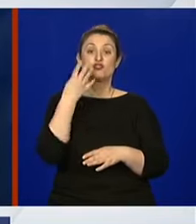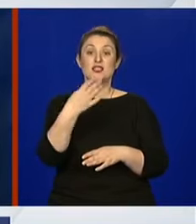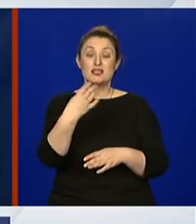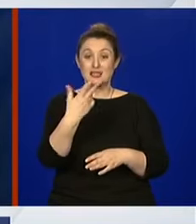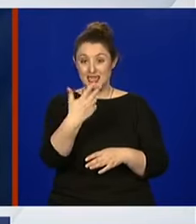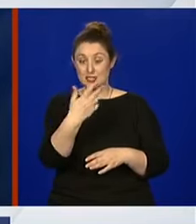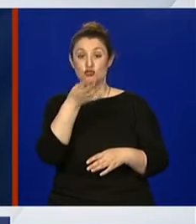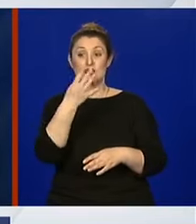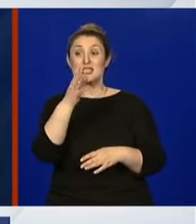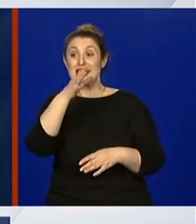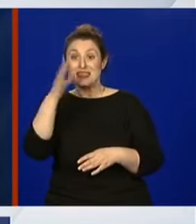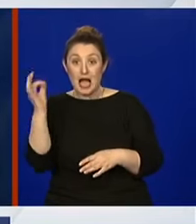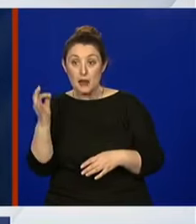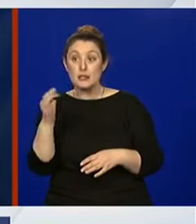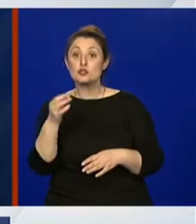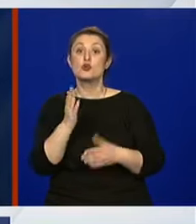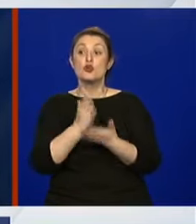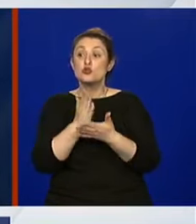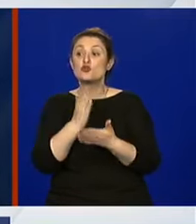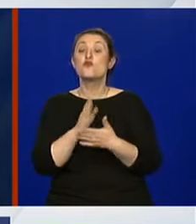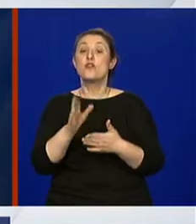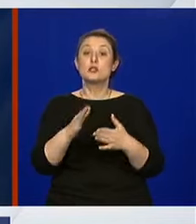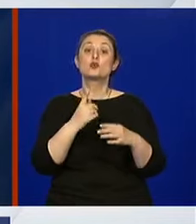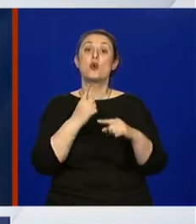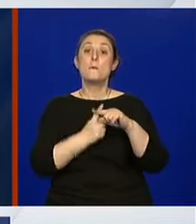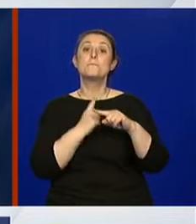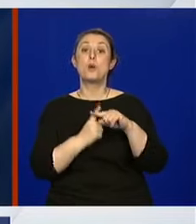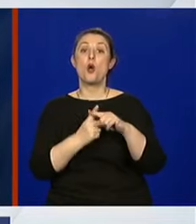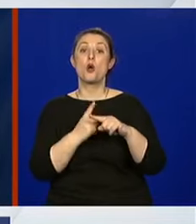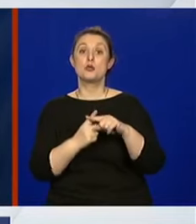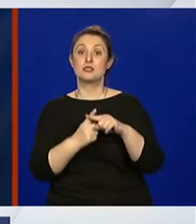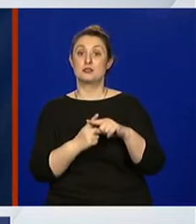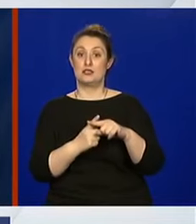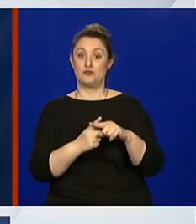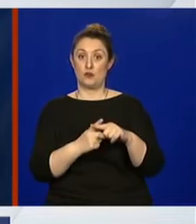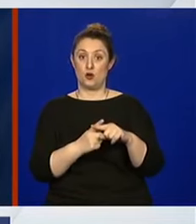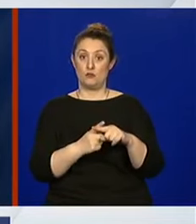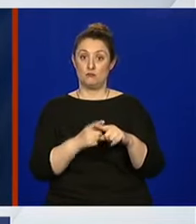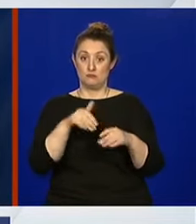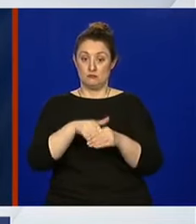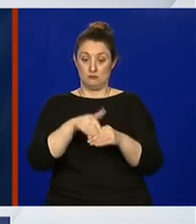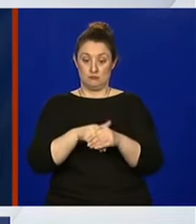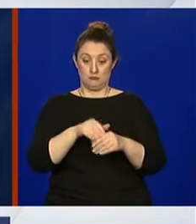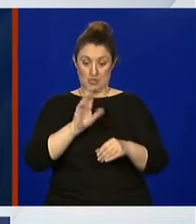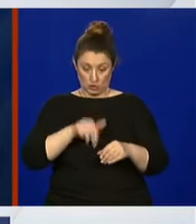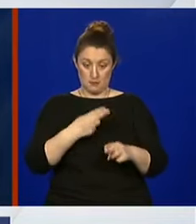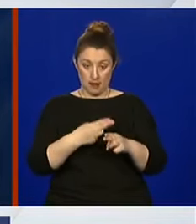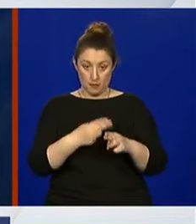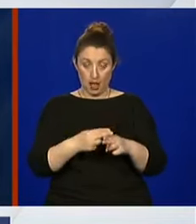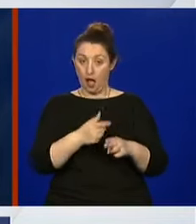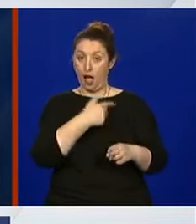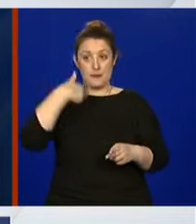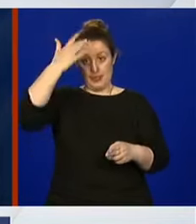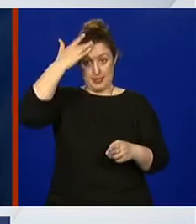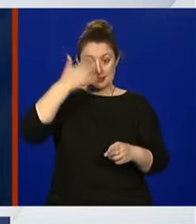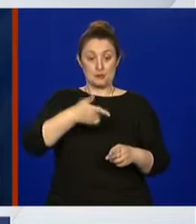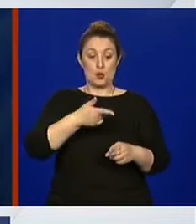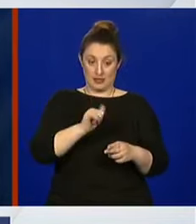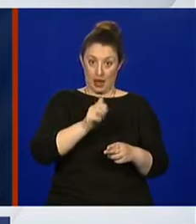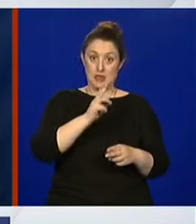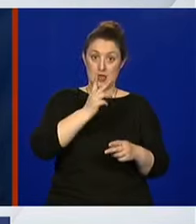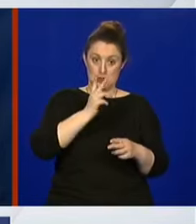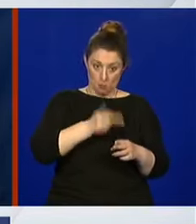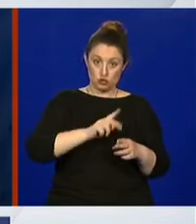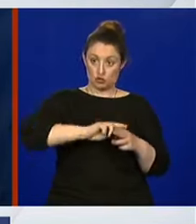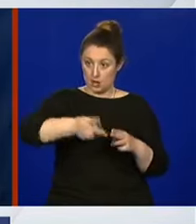pozitivne na PCR testu. U ovom trenutku mi ne znamo odgovori da li oni jesu zarazni ili nisu. To bi trebalo ispitati na drugi